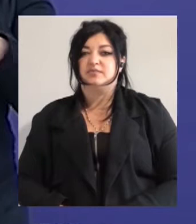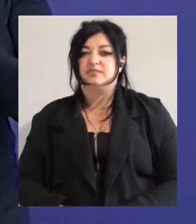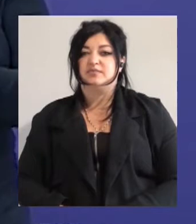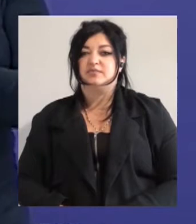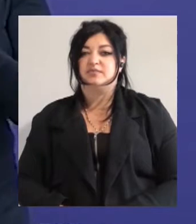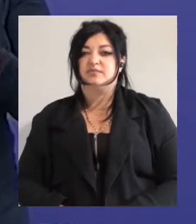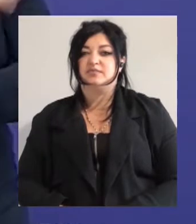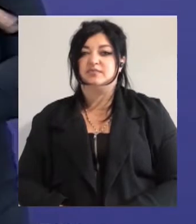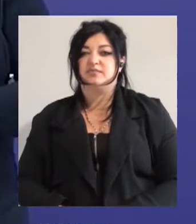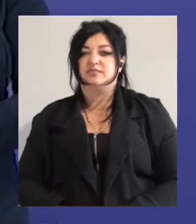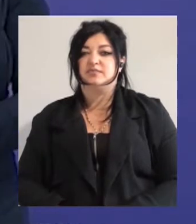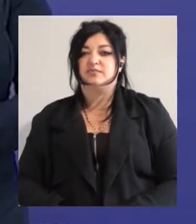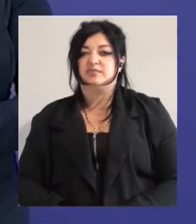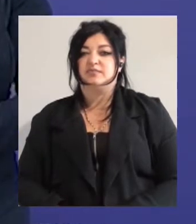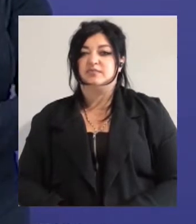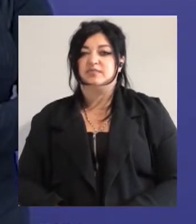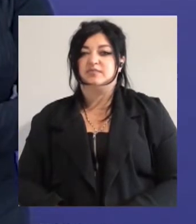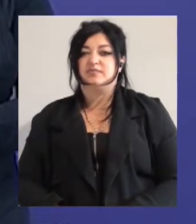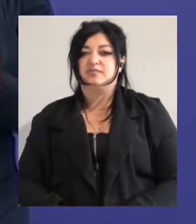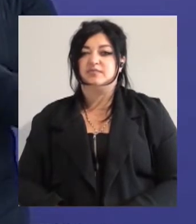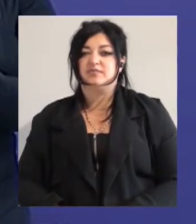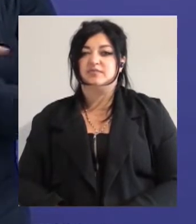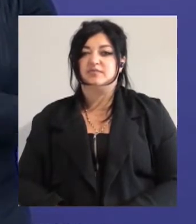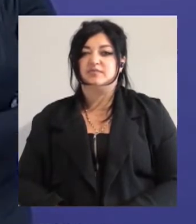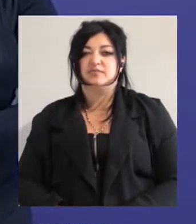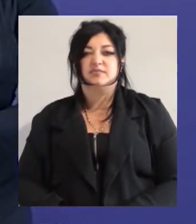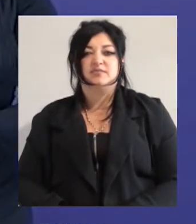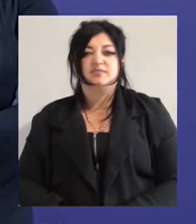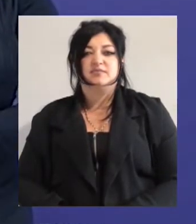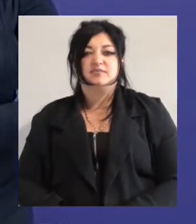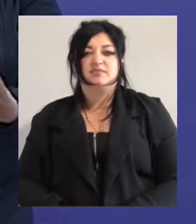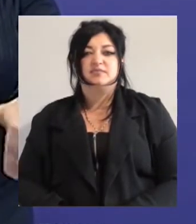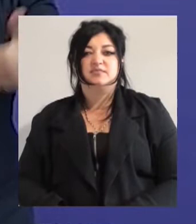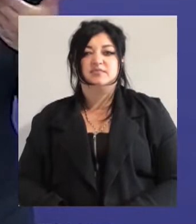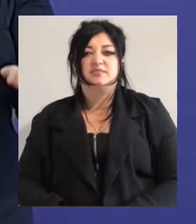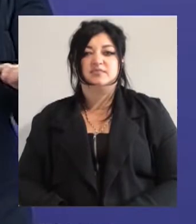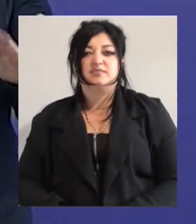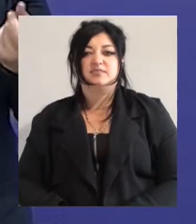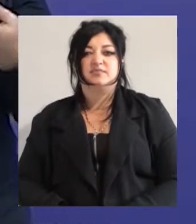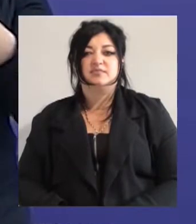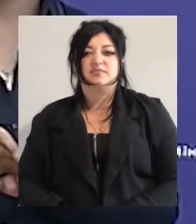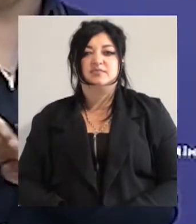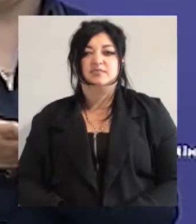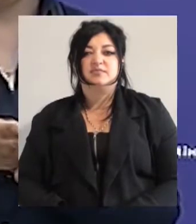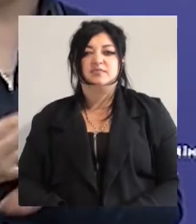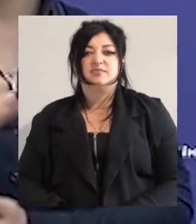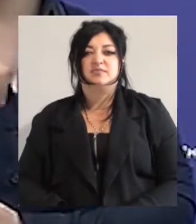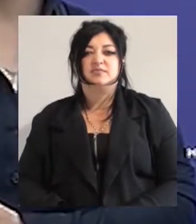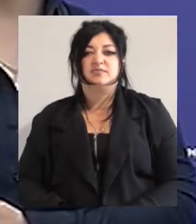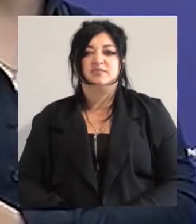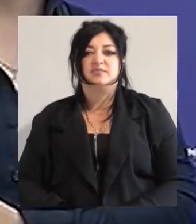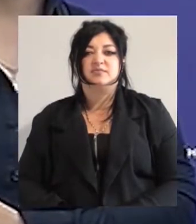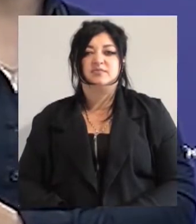скорочені, ці медичні працівники? Всім їм було запропонована інша робота. В нас